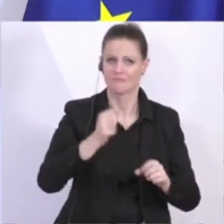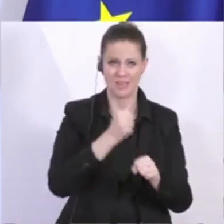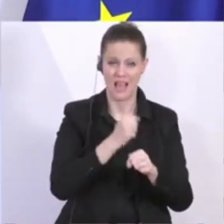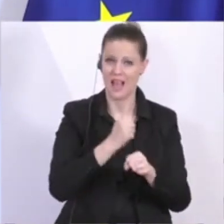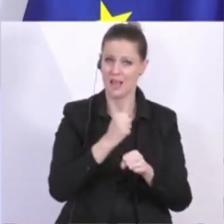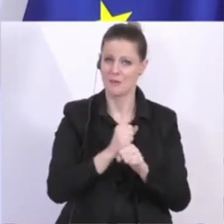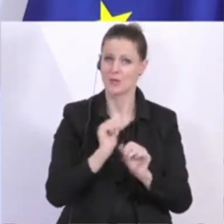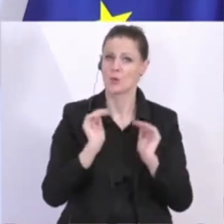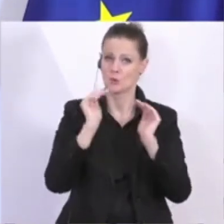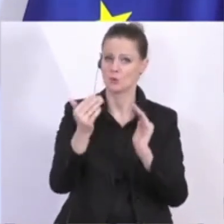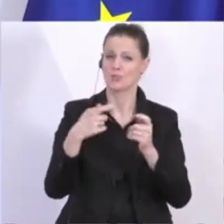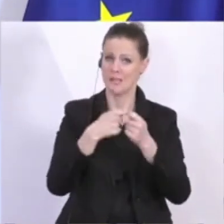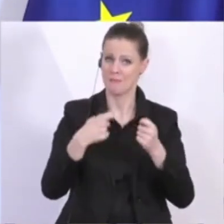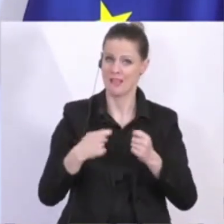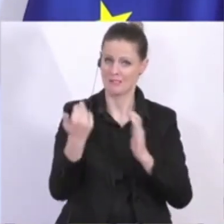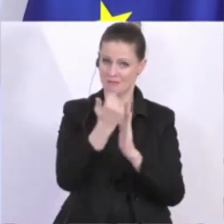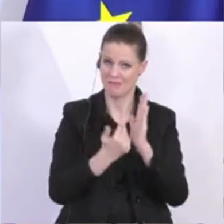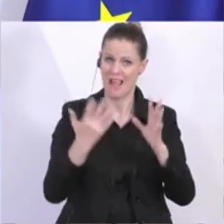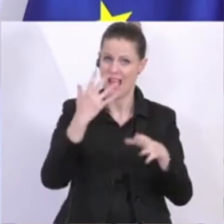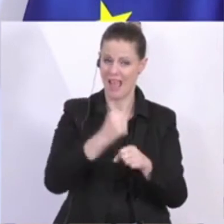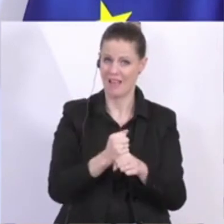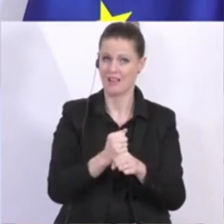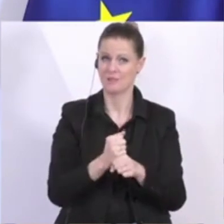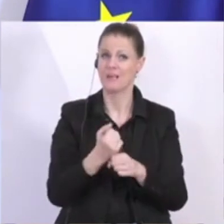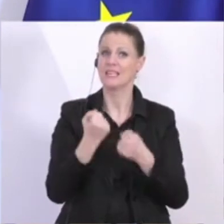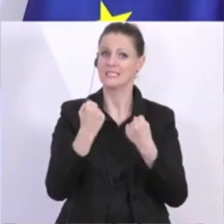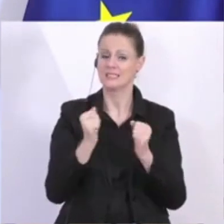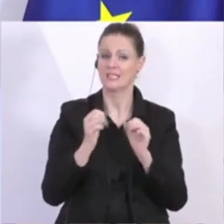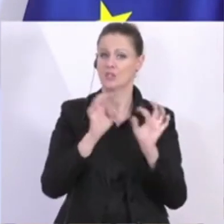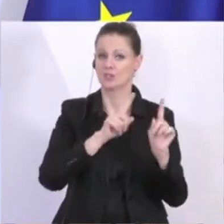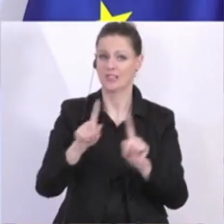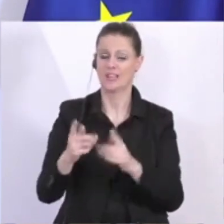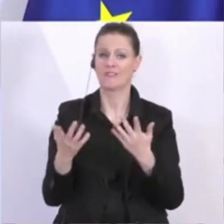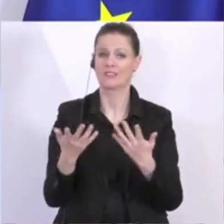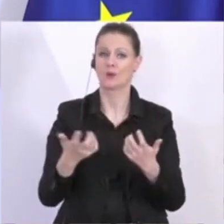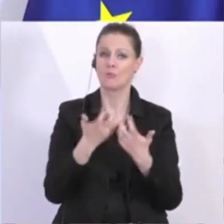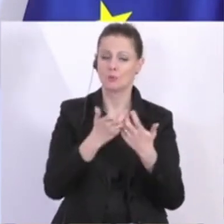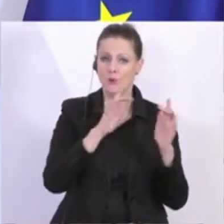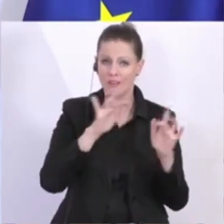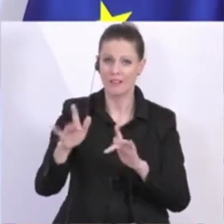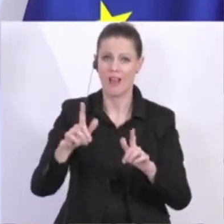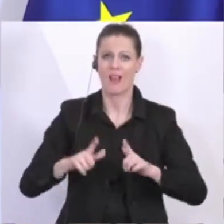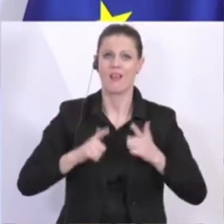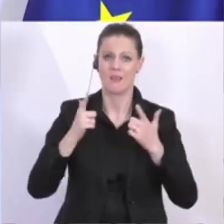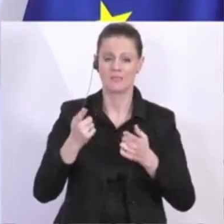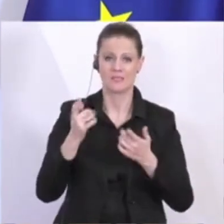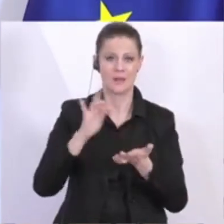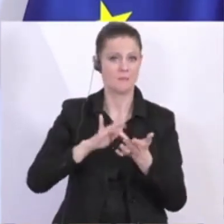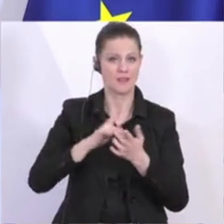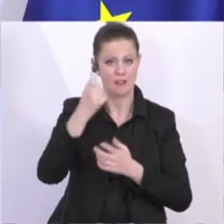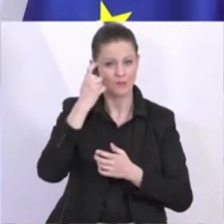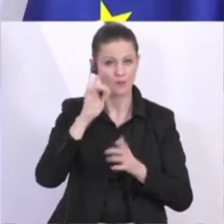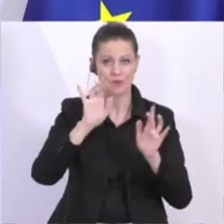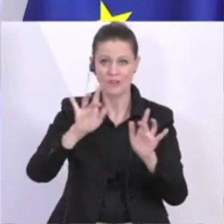Schutzmaßnahmen sicherstellen, dass wir mit Lebensmitteln versorgt werden, dass wir die Produkte haben, die wir brauchen und die auch